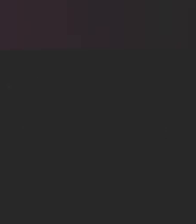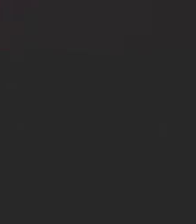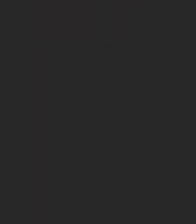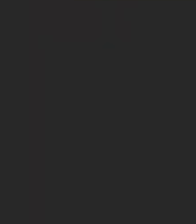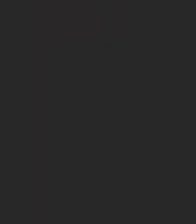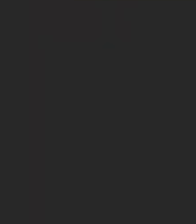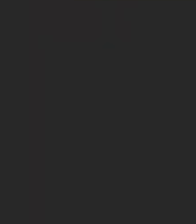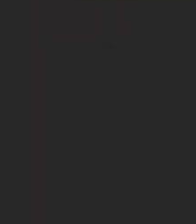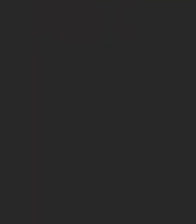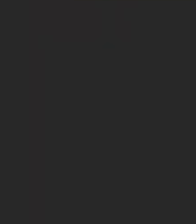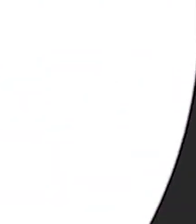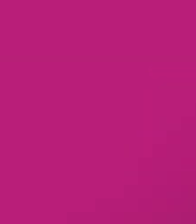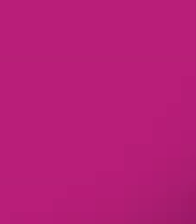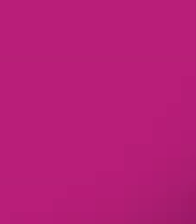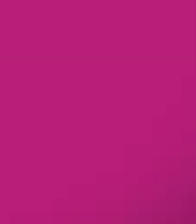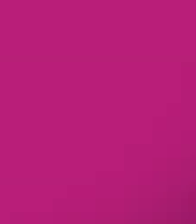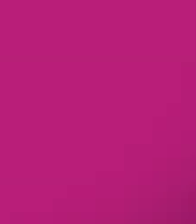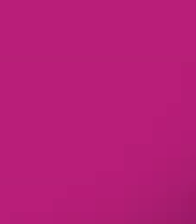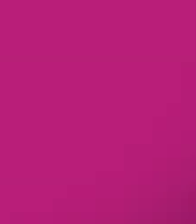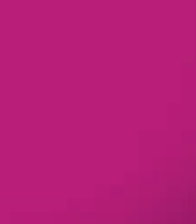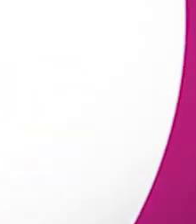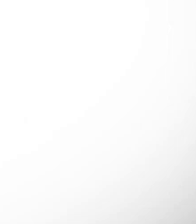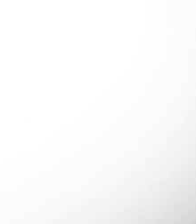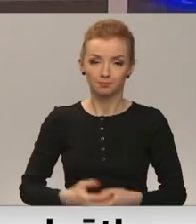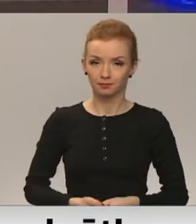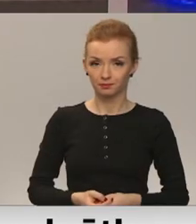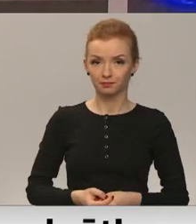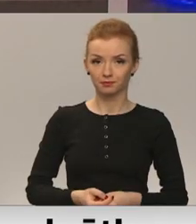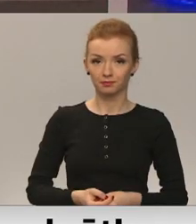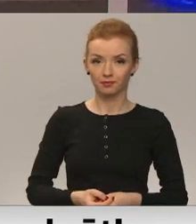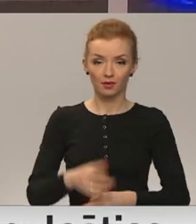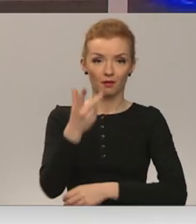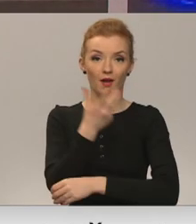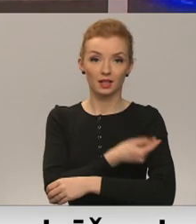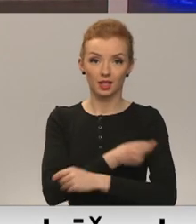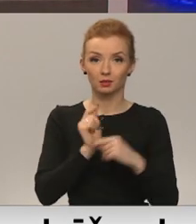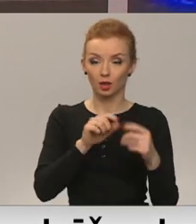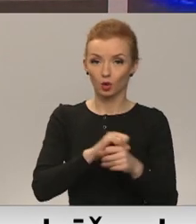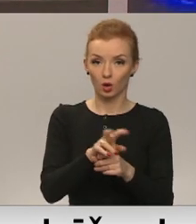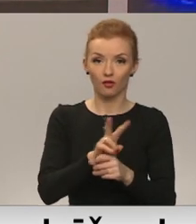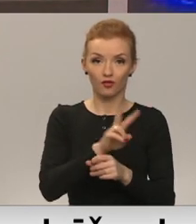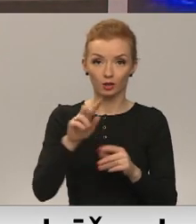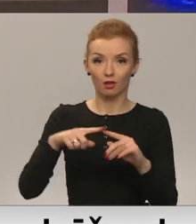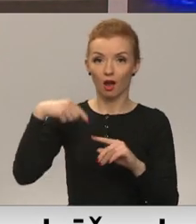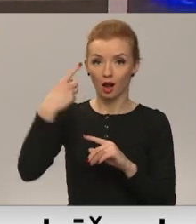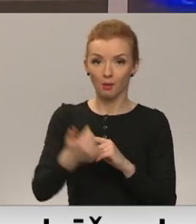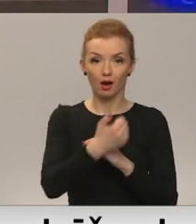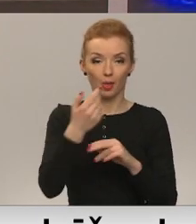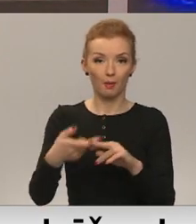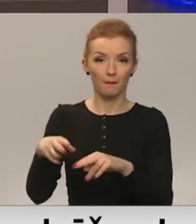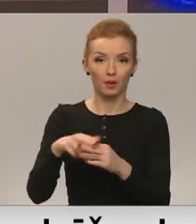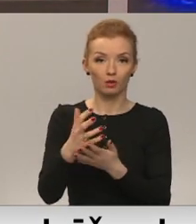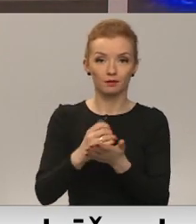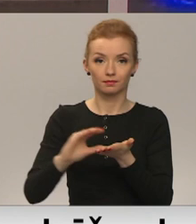Re, visi ēters ir te! Vakcinācijai pret Covid-19 nākamajā gadā papildus